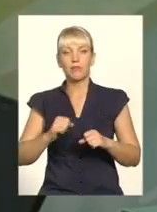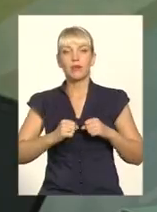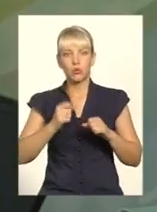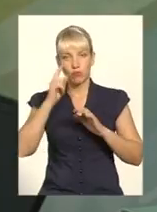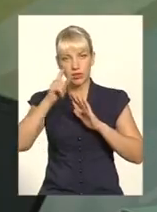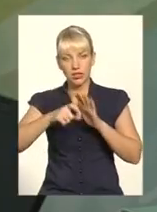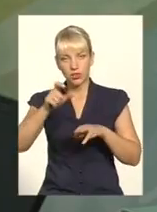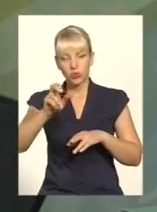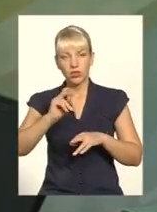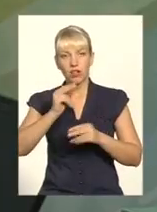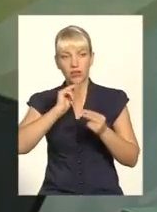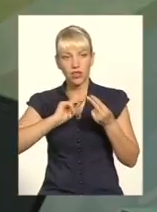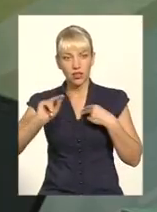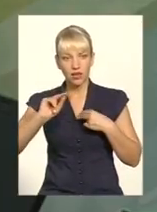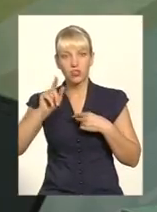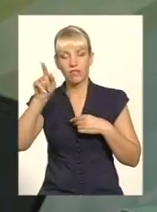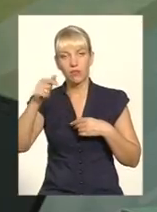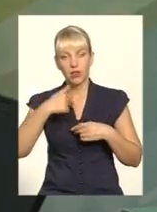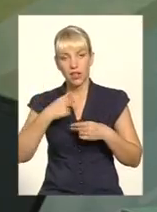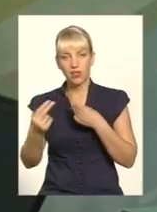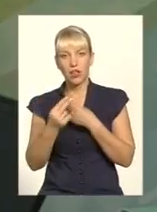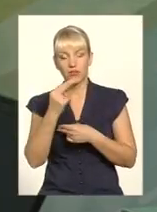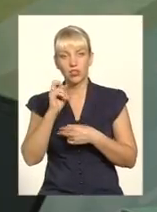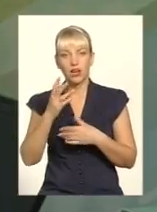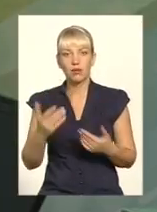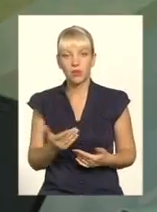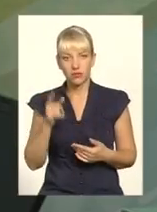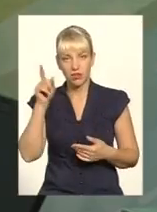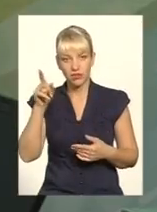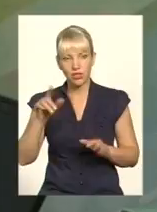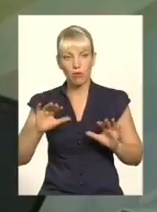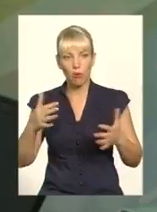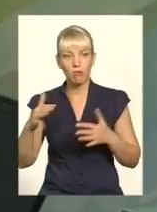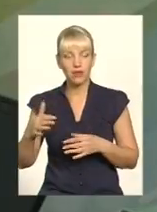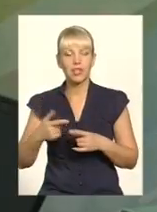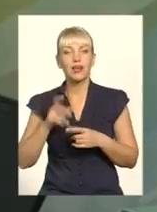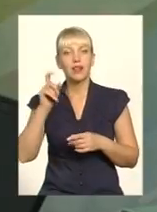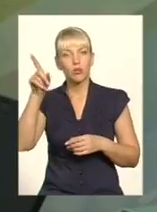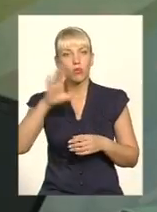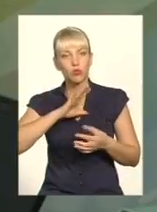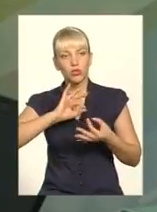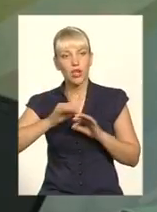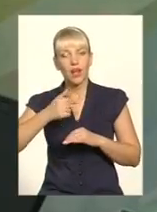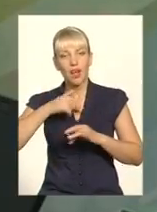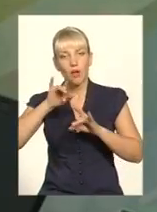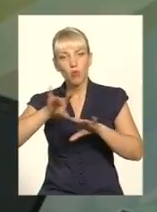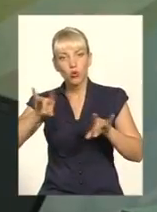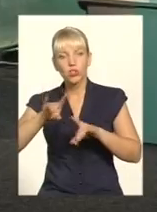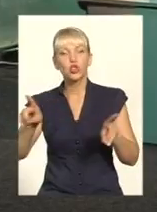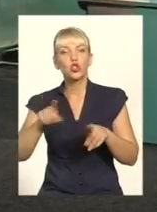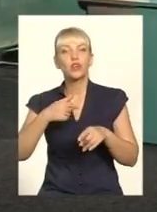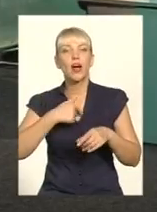людину якнайкраще. Він мене навчить, як він переживав ті моменти, як йому було складно. А я йому розкажу те, що я